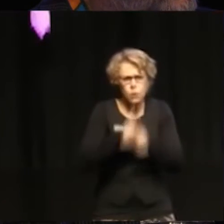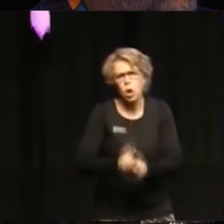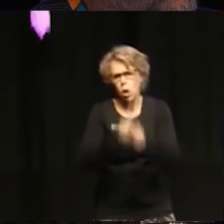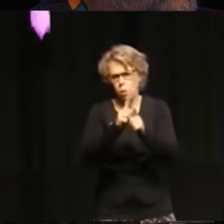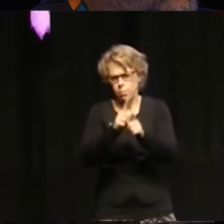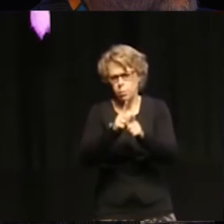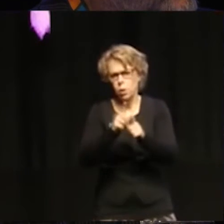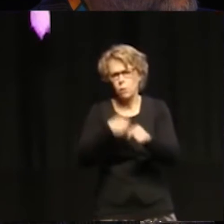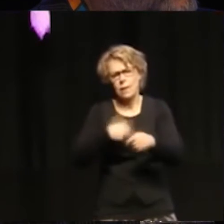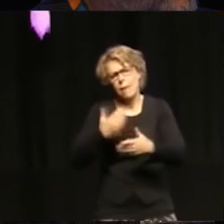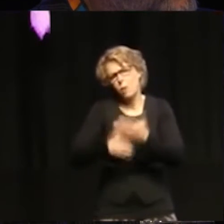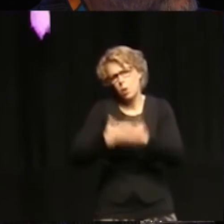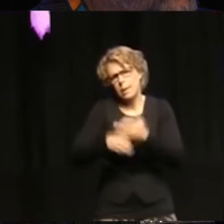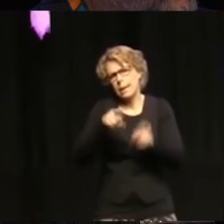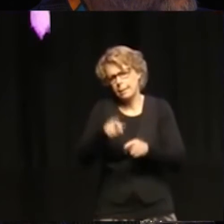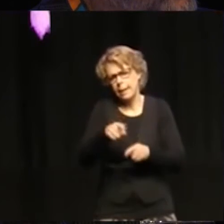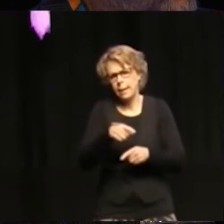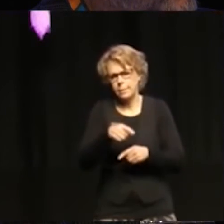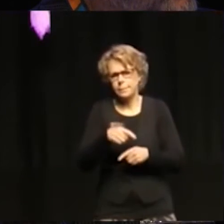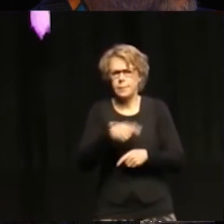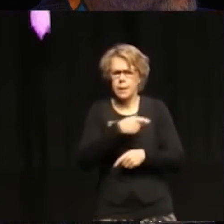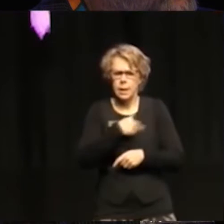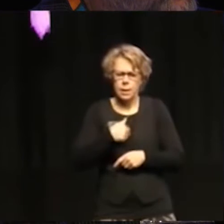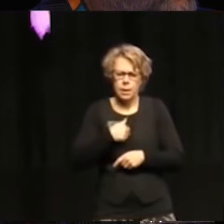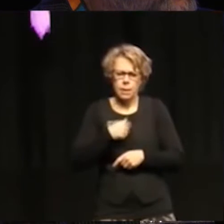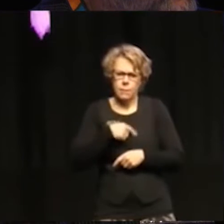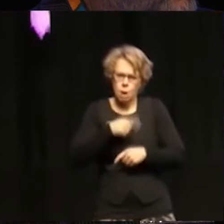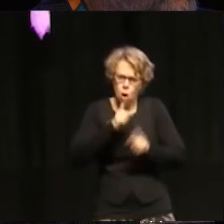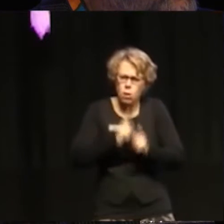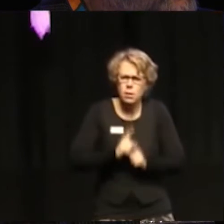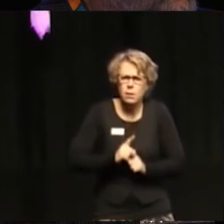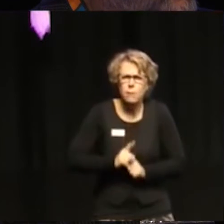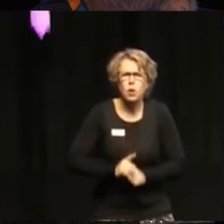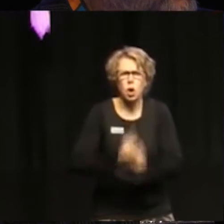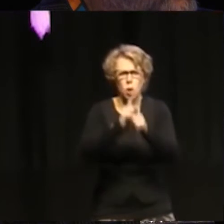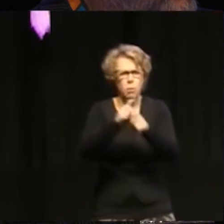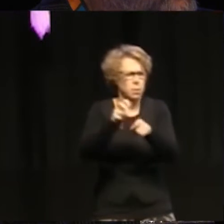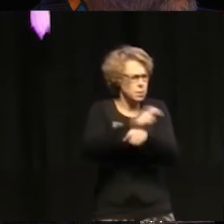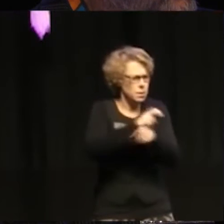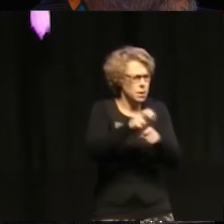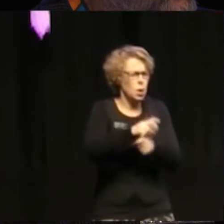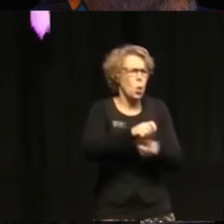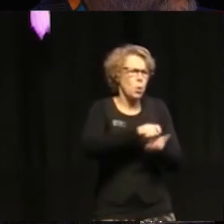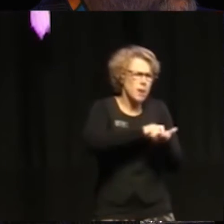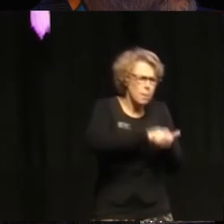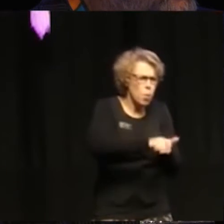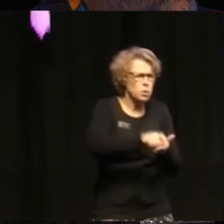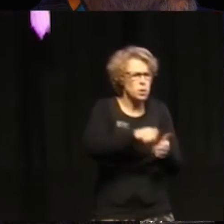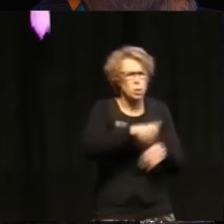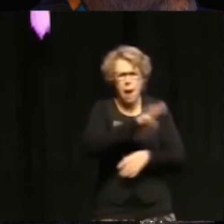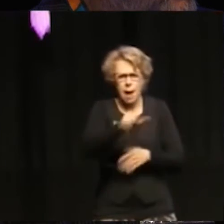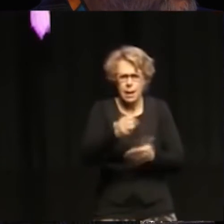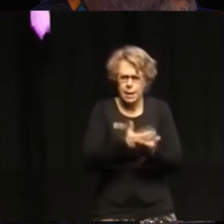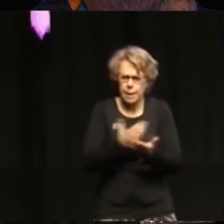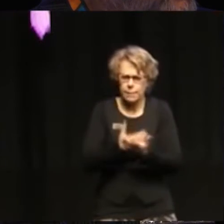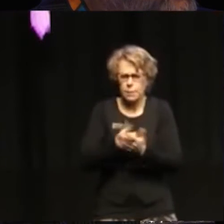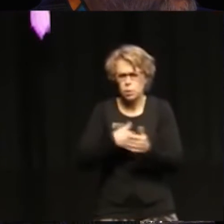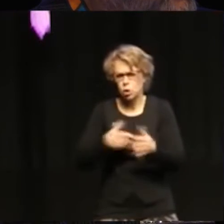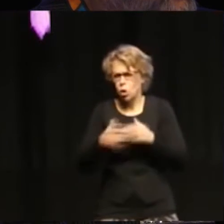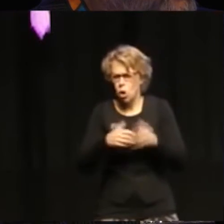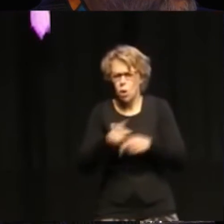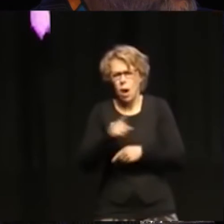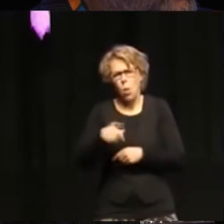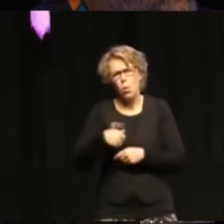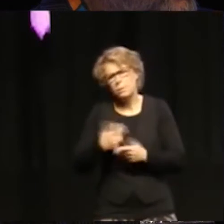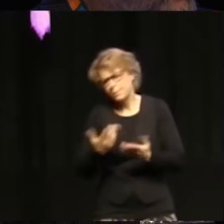The follow-up and review processes and national implementation and the reporting and the follow-up and review is